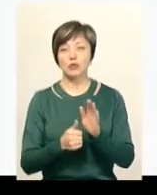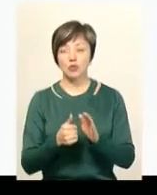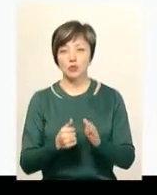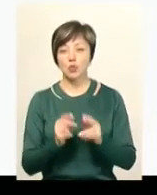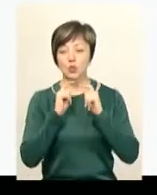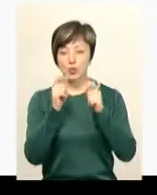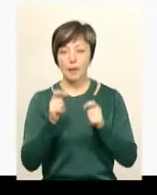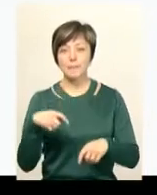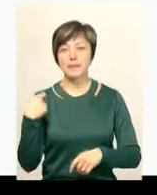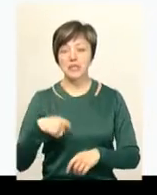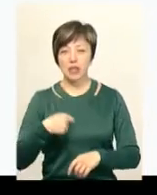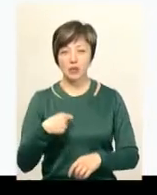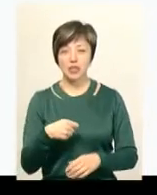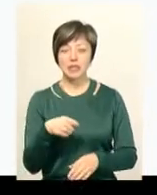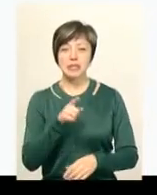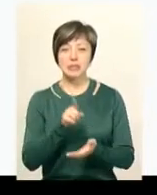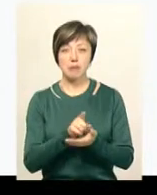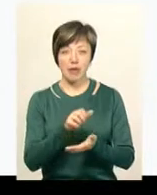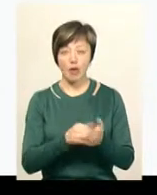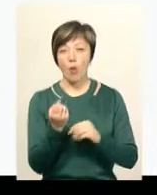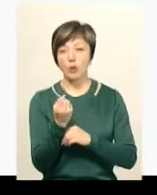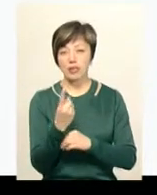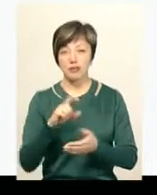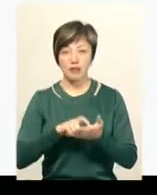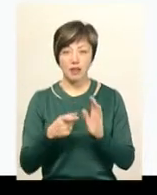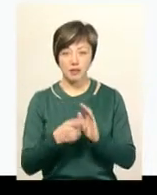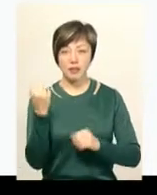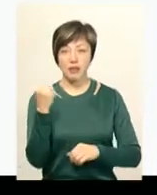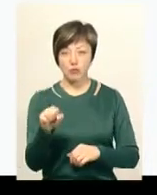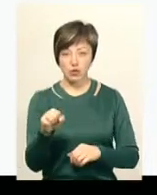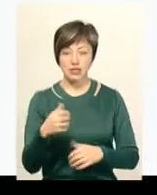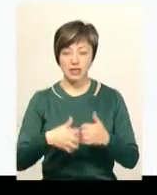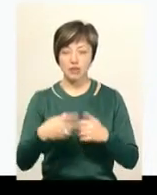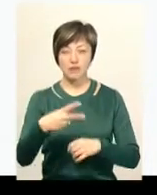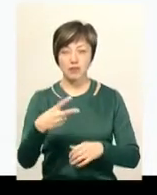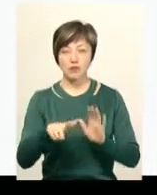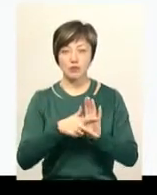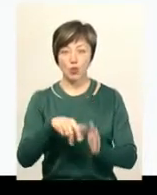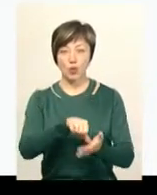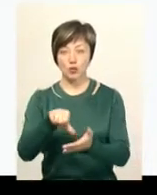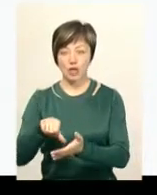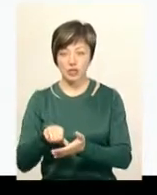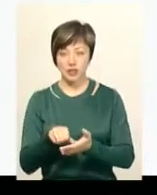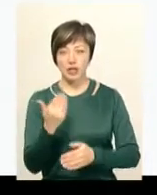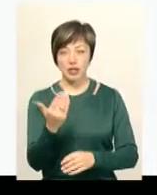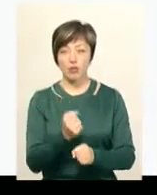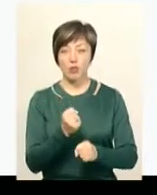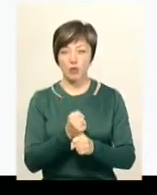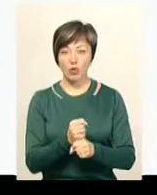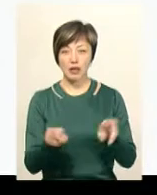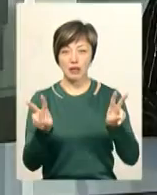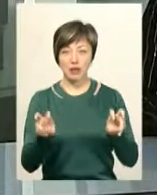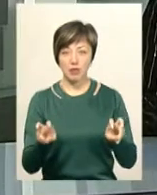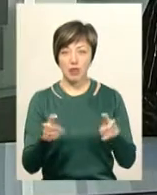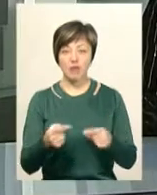президентської стипендії. А в 11 класі Юлія Царик стала переможецею серед 28 учасників. Її робота на